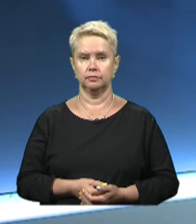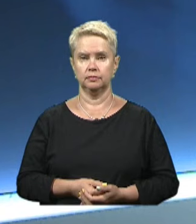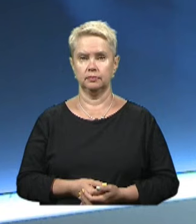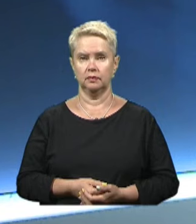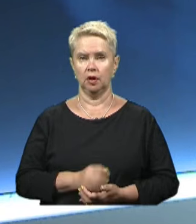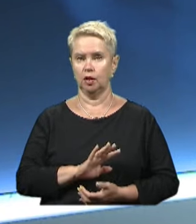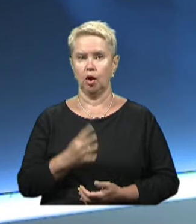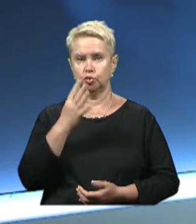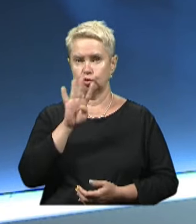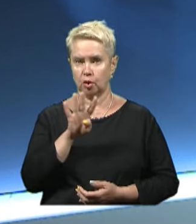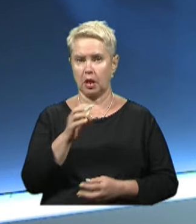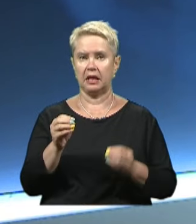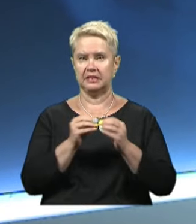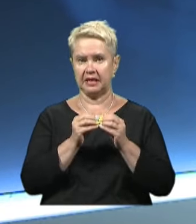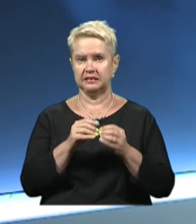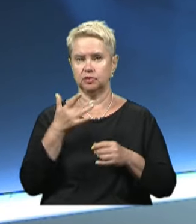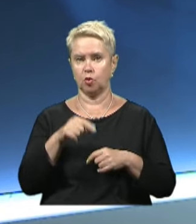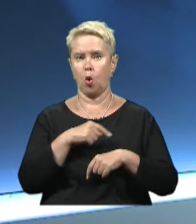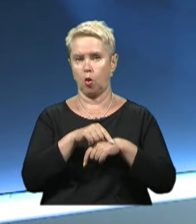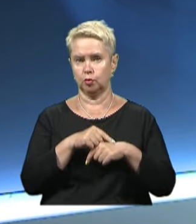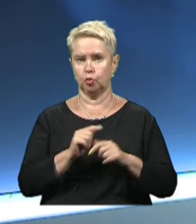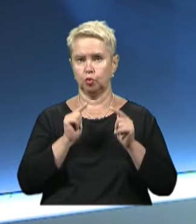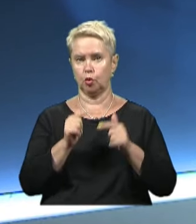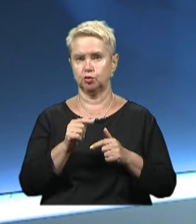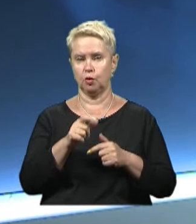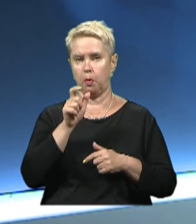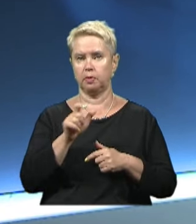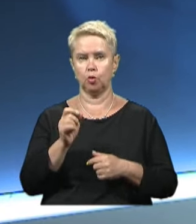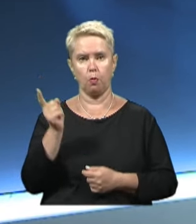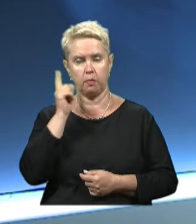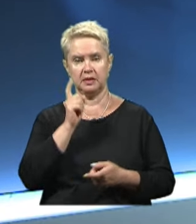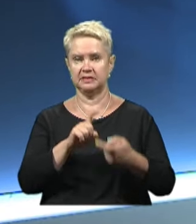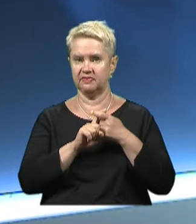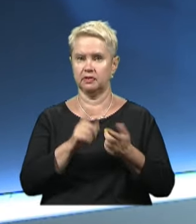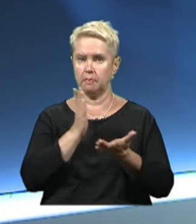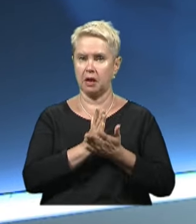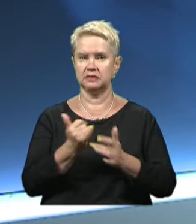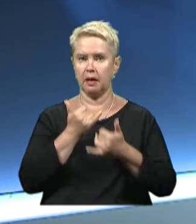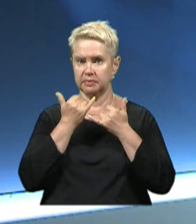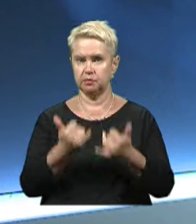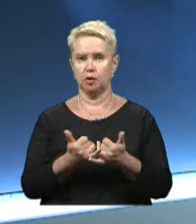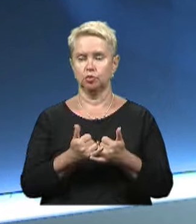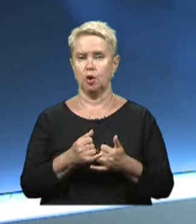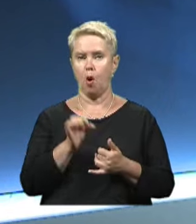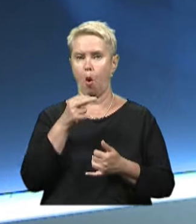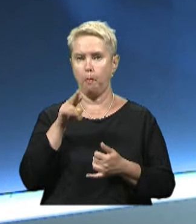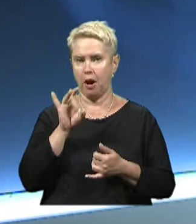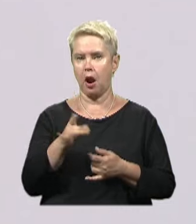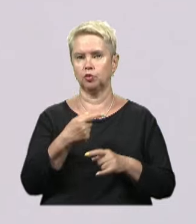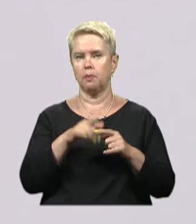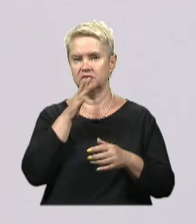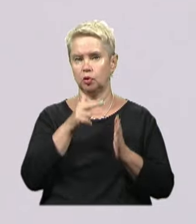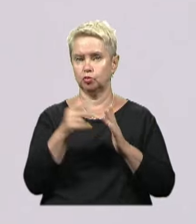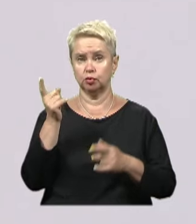Не 4 години, 10. Саме стільки годин доступу абонентів до мобільного зв'язку мають забезпечувати оператори під час